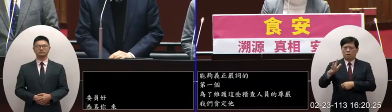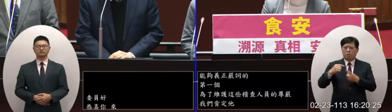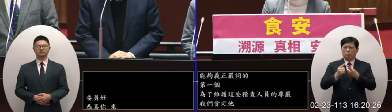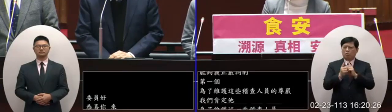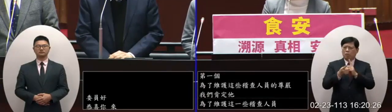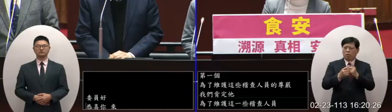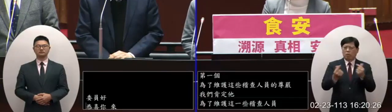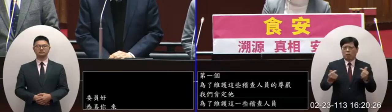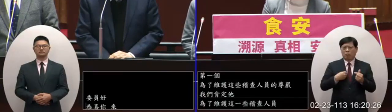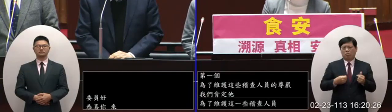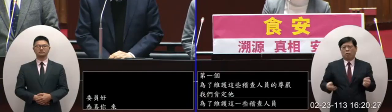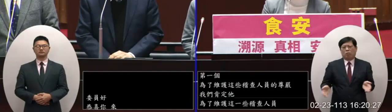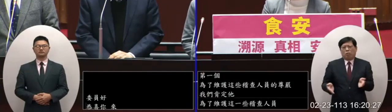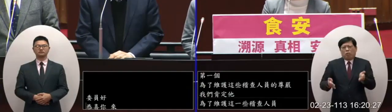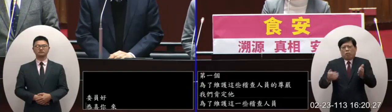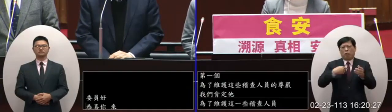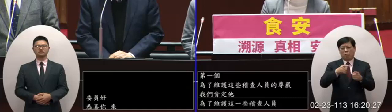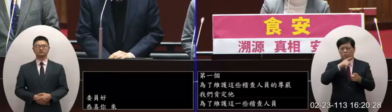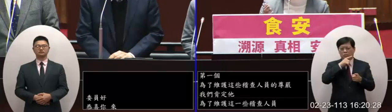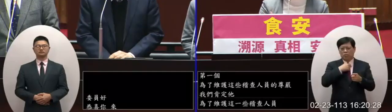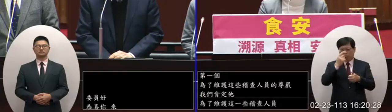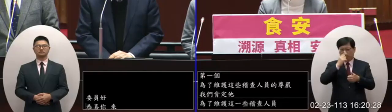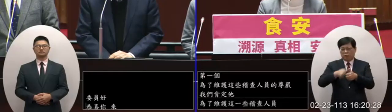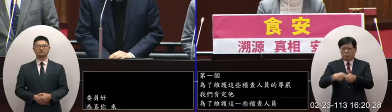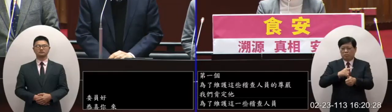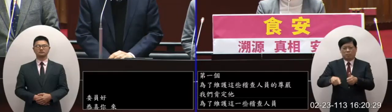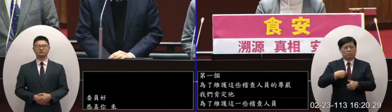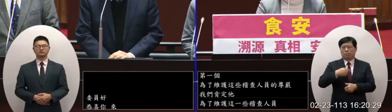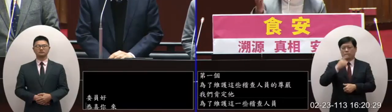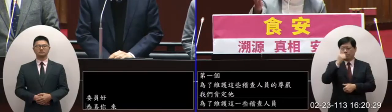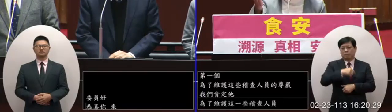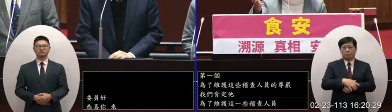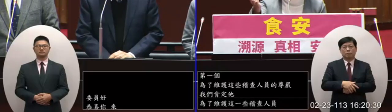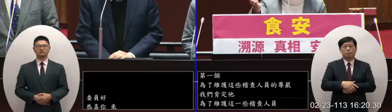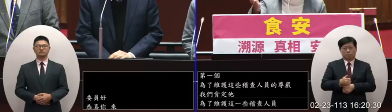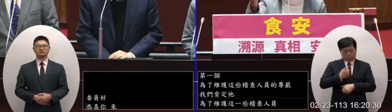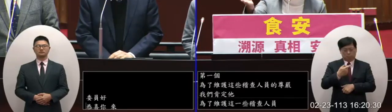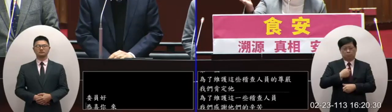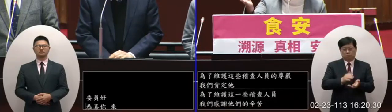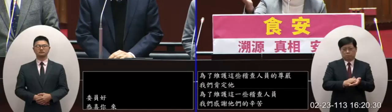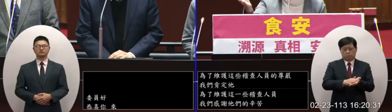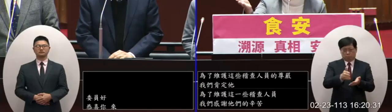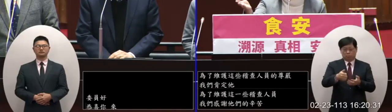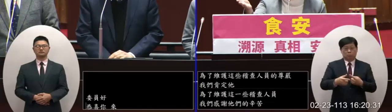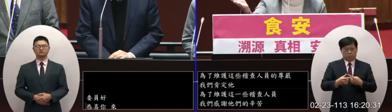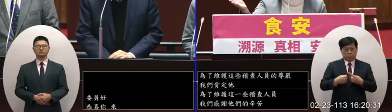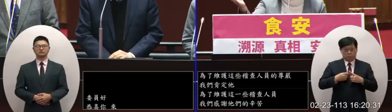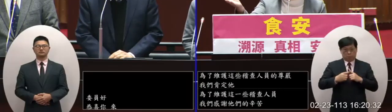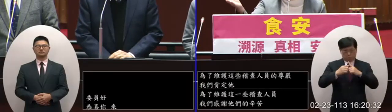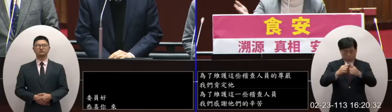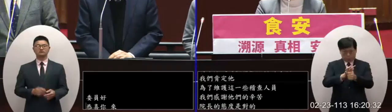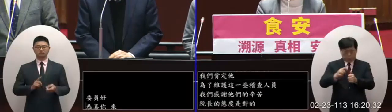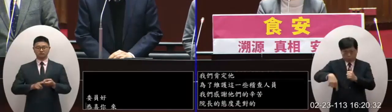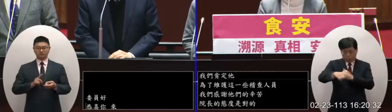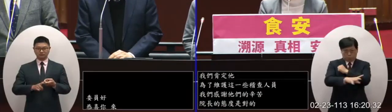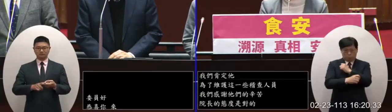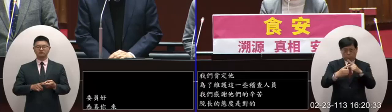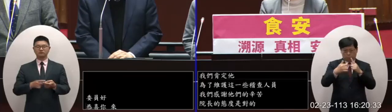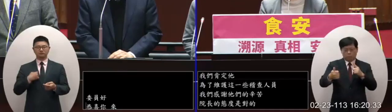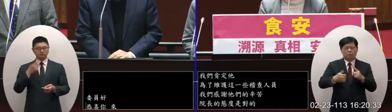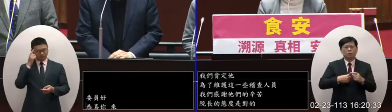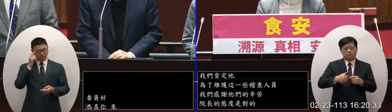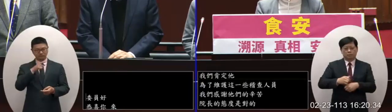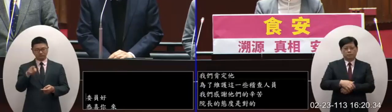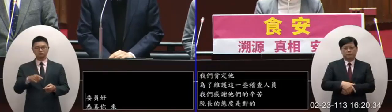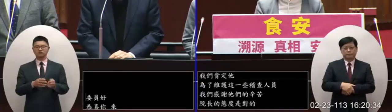有人類似挑撥離間的說法這是剛剛院長所講的我們肯定第一線積查人員的辛苦我們完全肯定